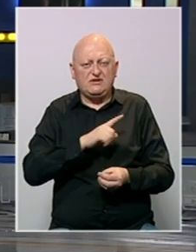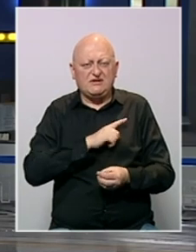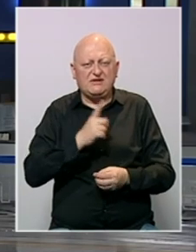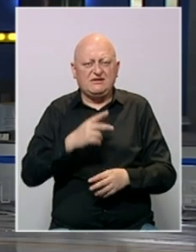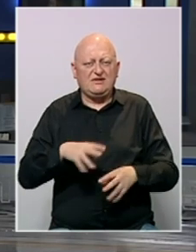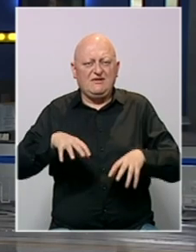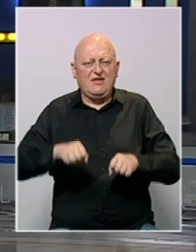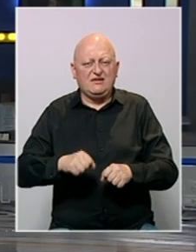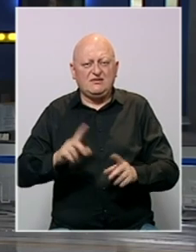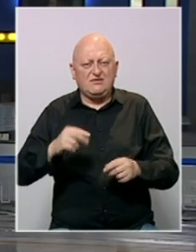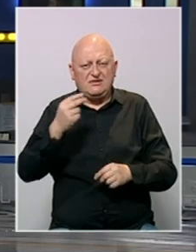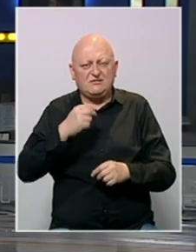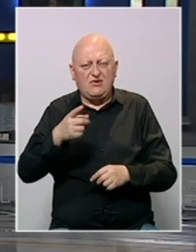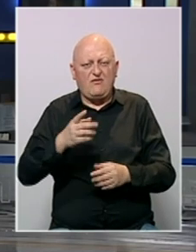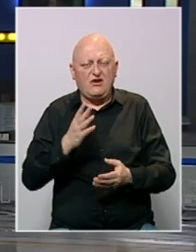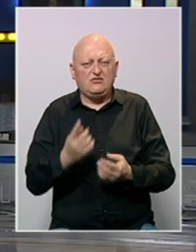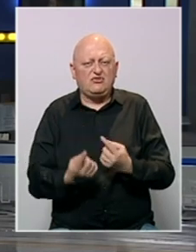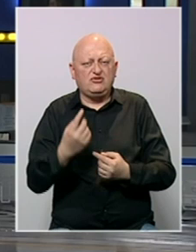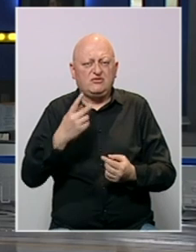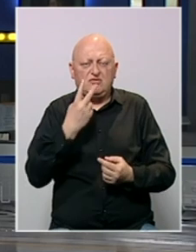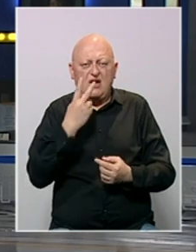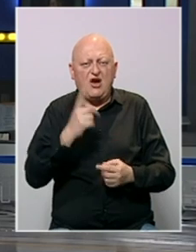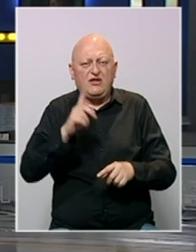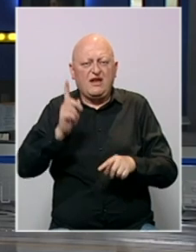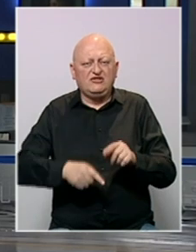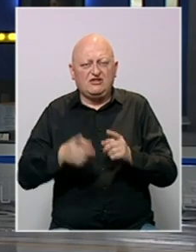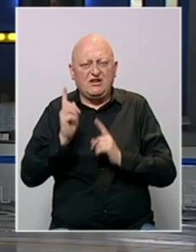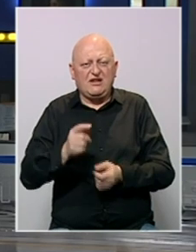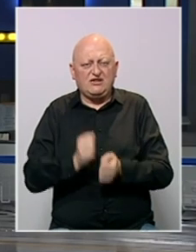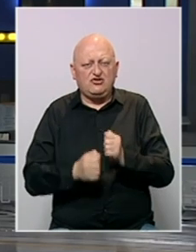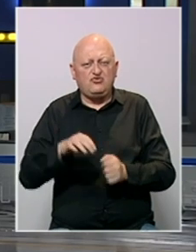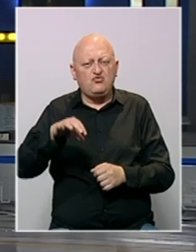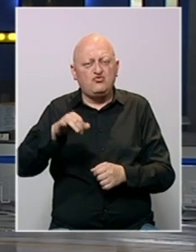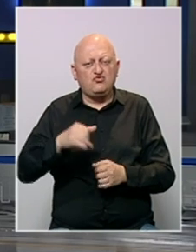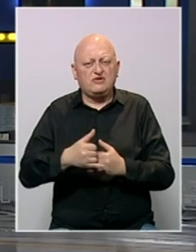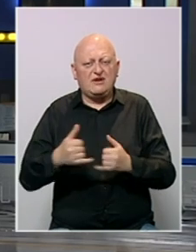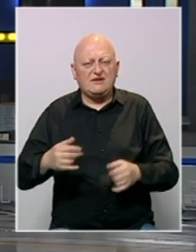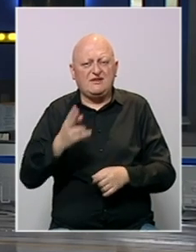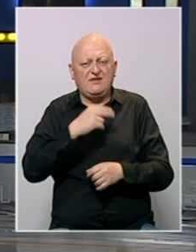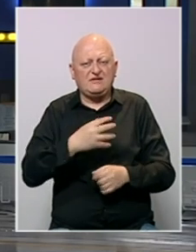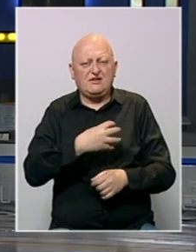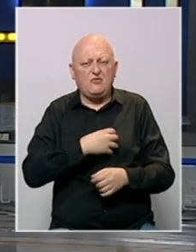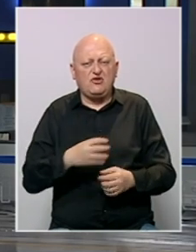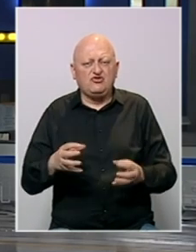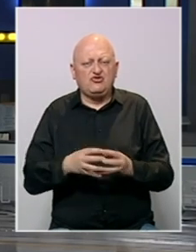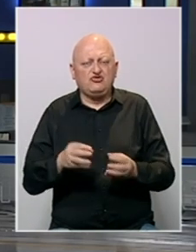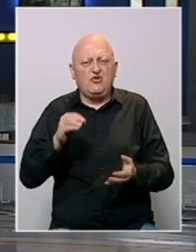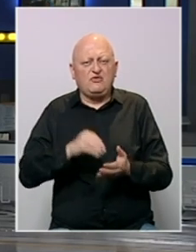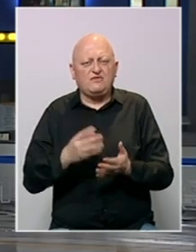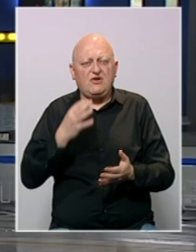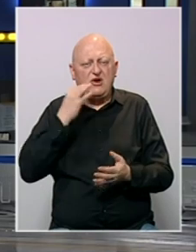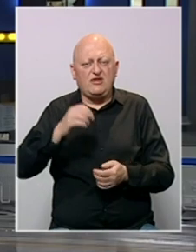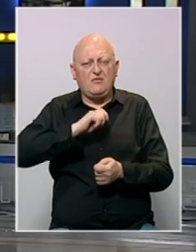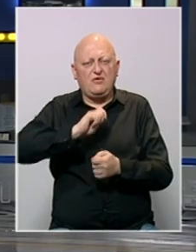porodice stradalih i vlasti Republike Srpske ovaj događaj posmatraju kao nekažnjen ratni zločin, u Tuzli gradske vlasti i boračka udruženja